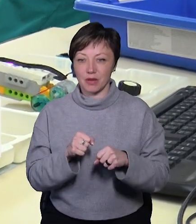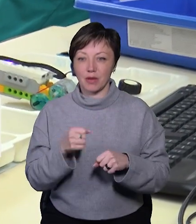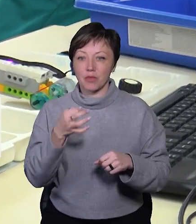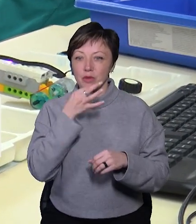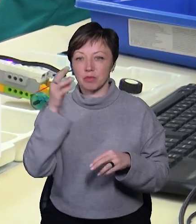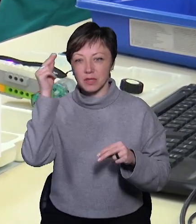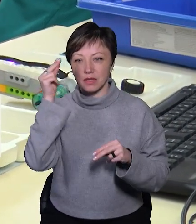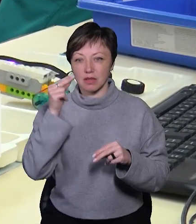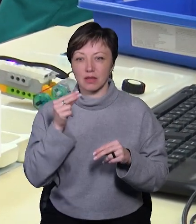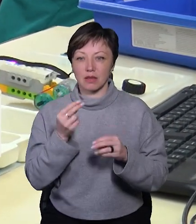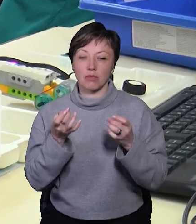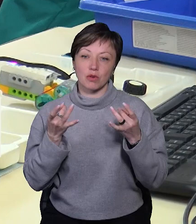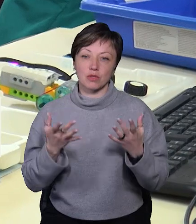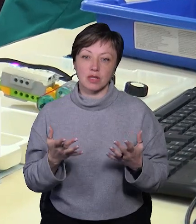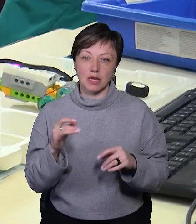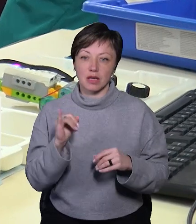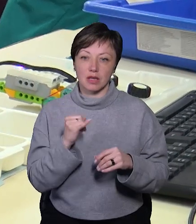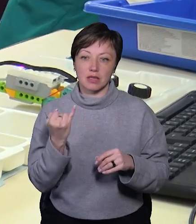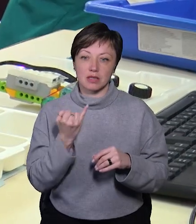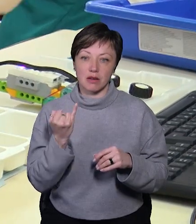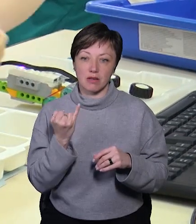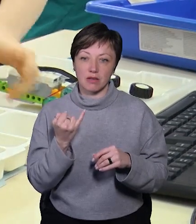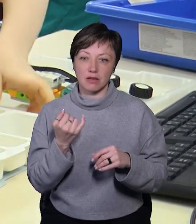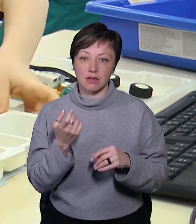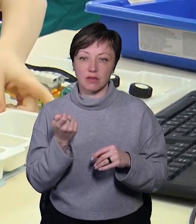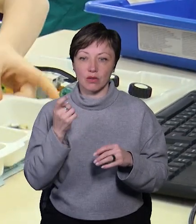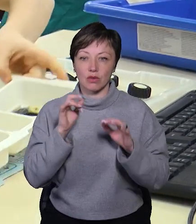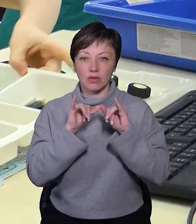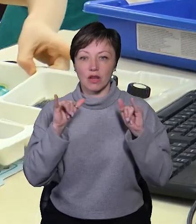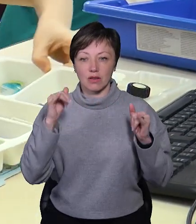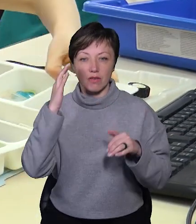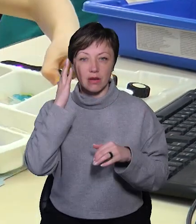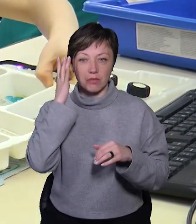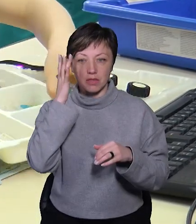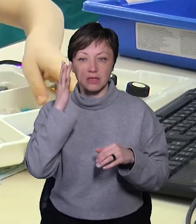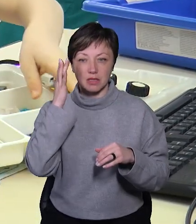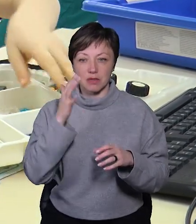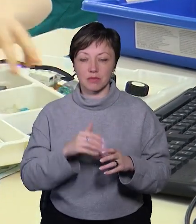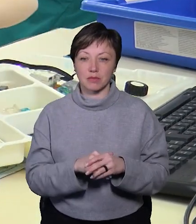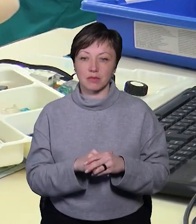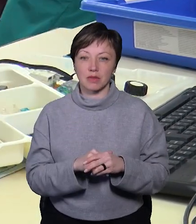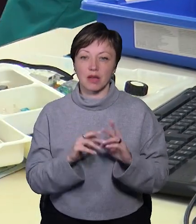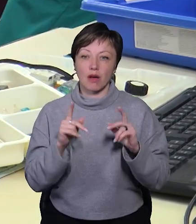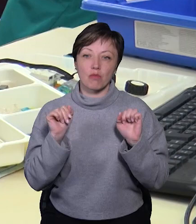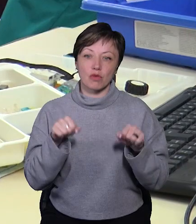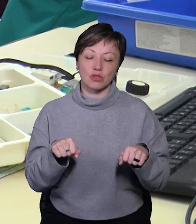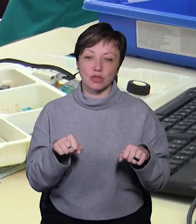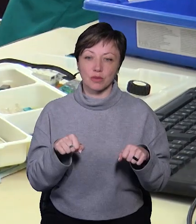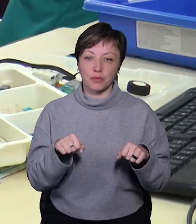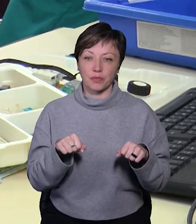воно доволі просте і цікаве. І воно трохи розвиває мишлення, як можу там